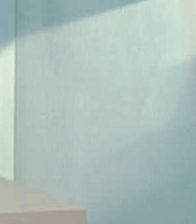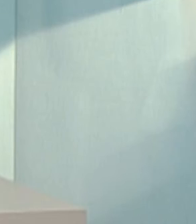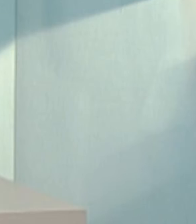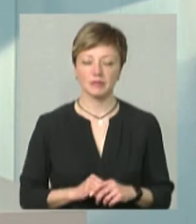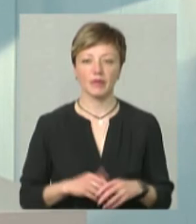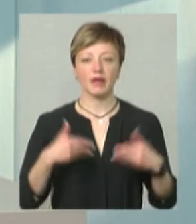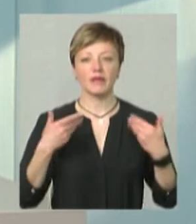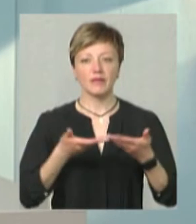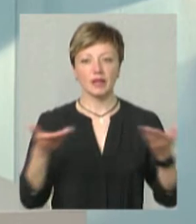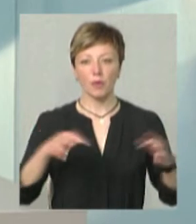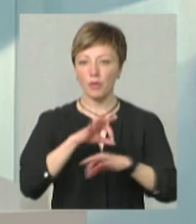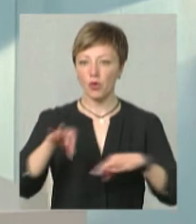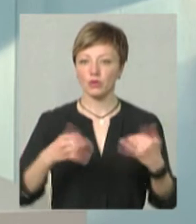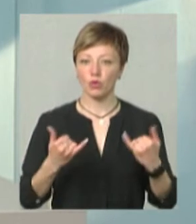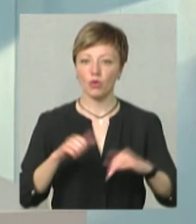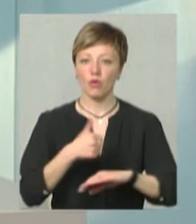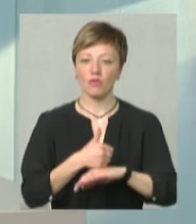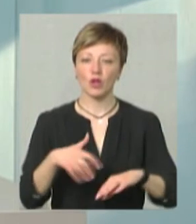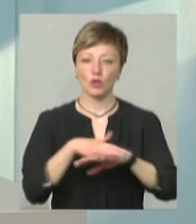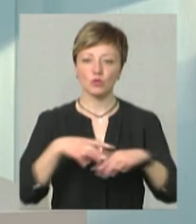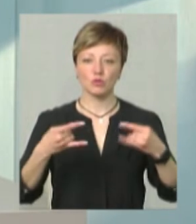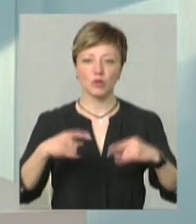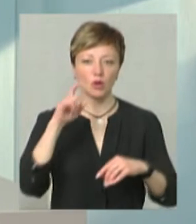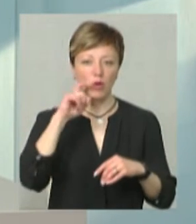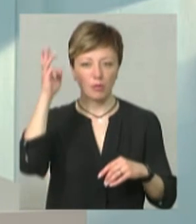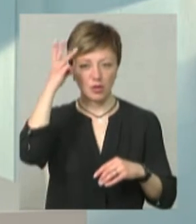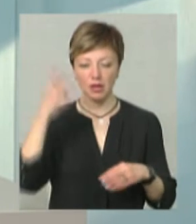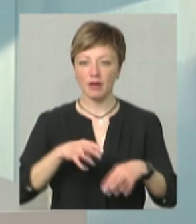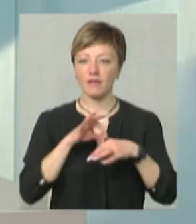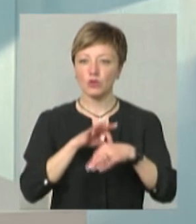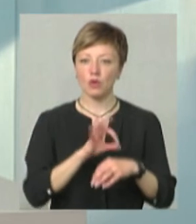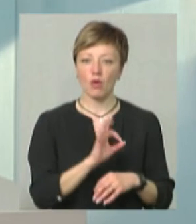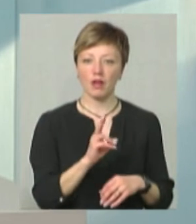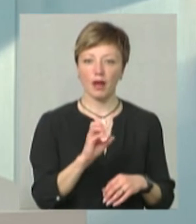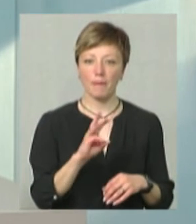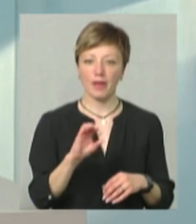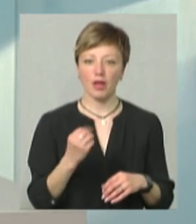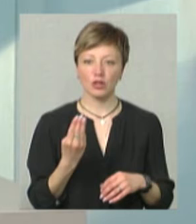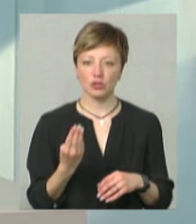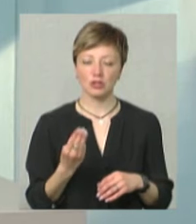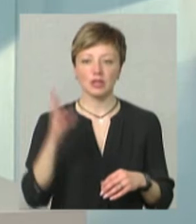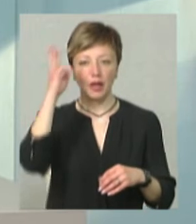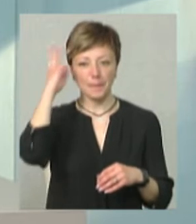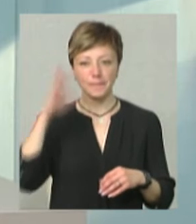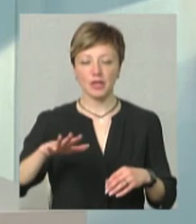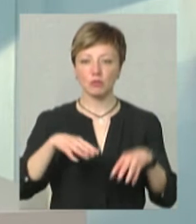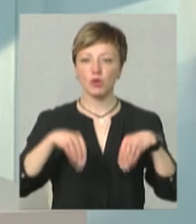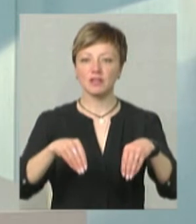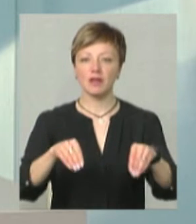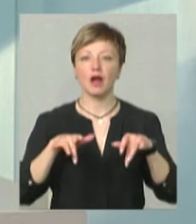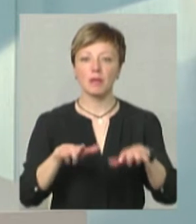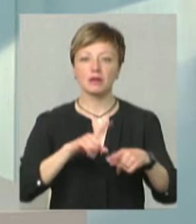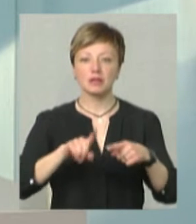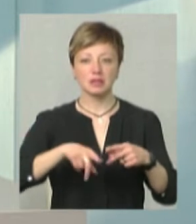Вітаємо у проєкті «Сьогодні головне на Суспільному.ЮА.Поділля». Мене звати Олена Кименяш. На Хмельниччині посівна кампанія